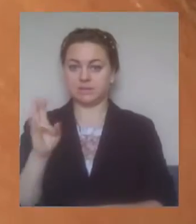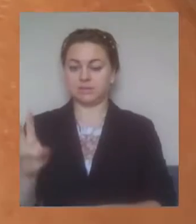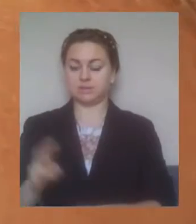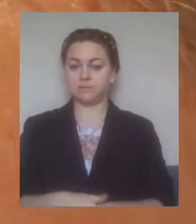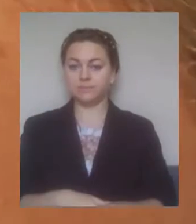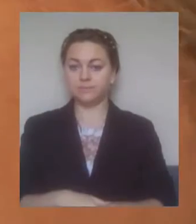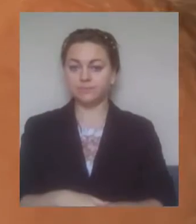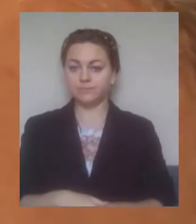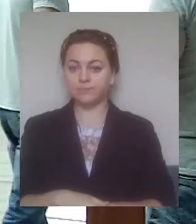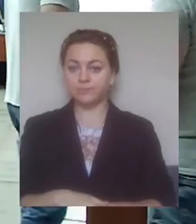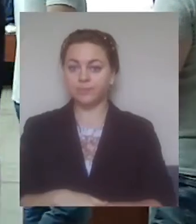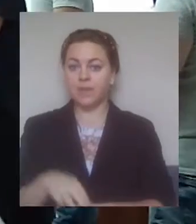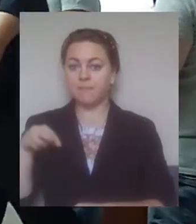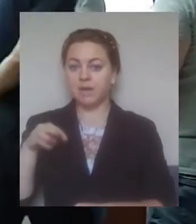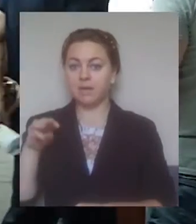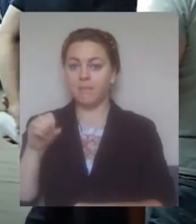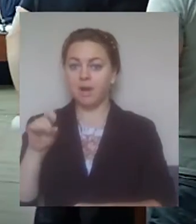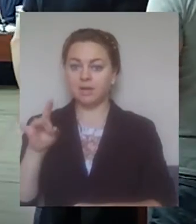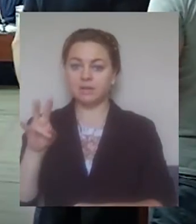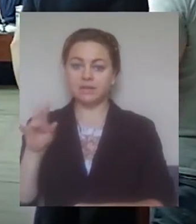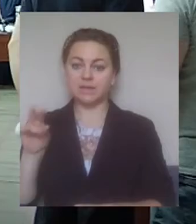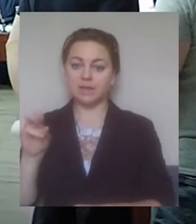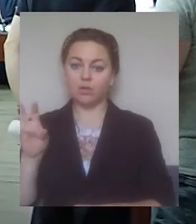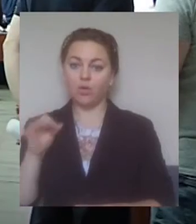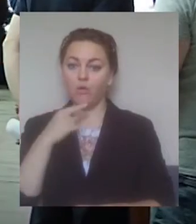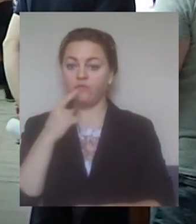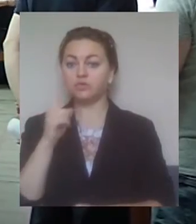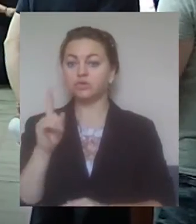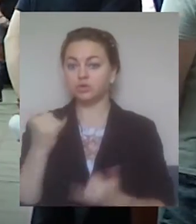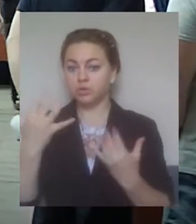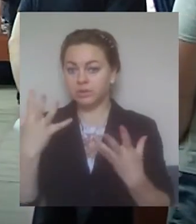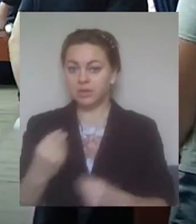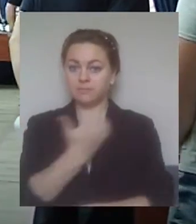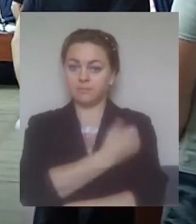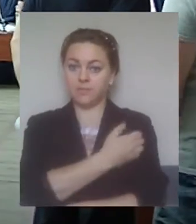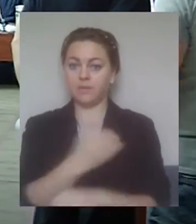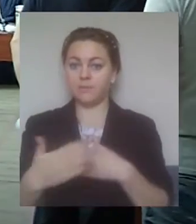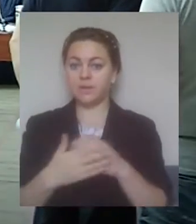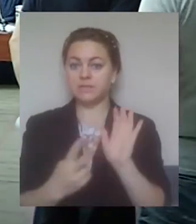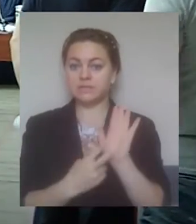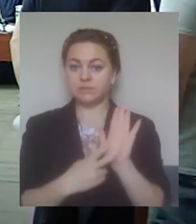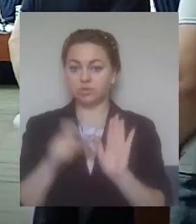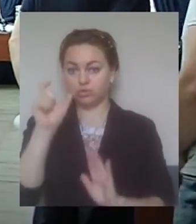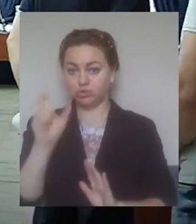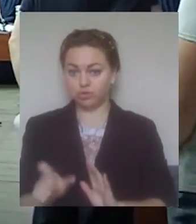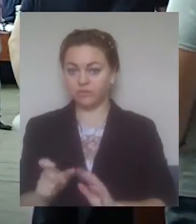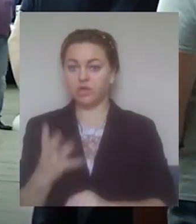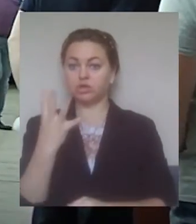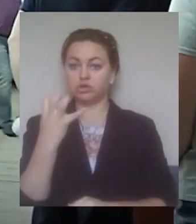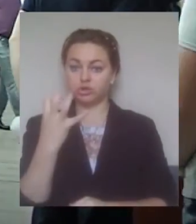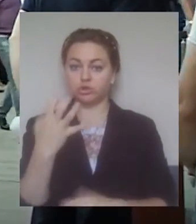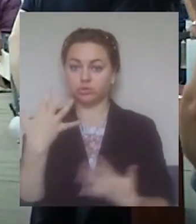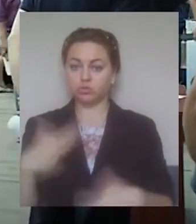Одеській області Марина Мартиненко. На сьогоднішній день вакцинацію вже пройшли 700 рятувальників, із них 400 пройшли вже